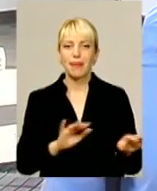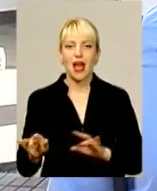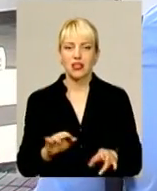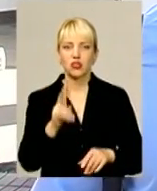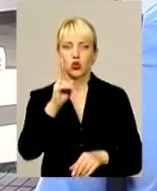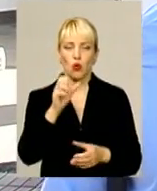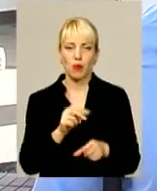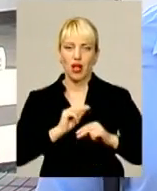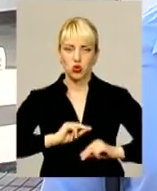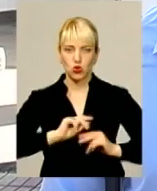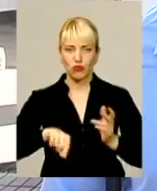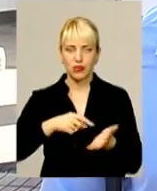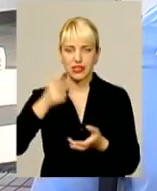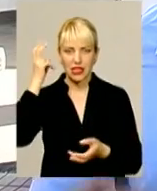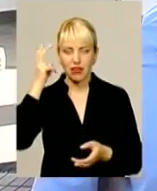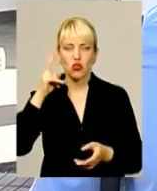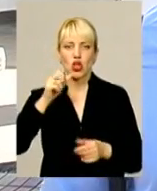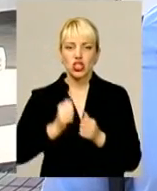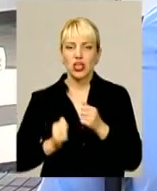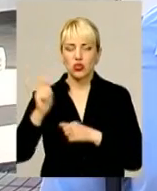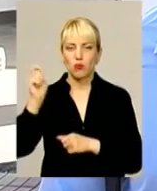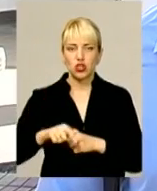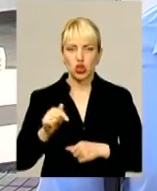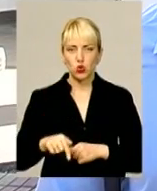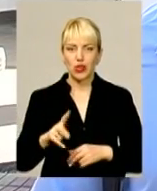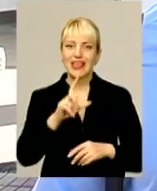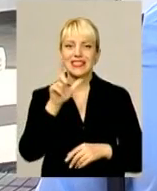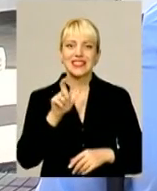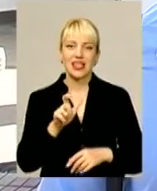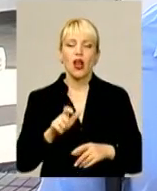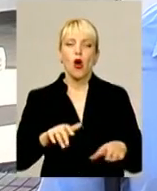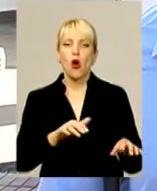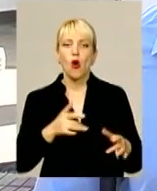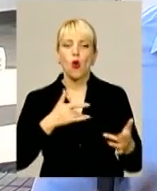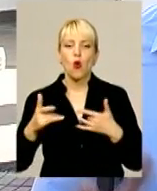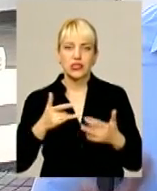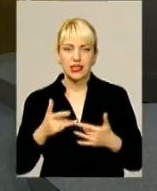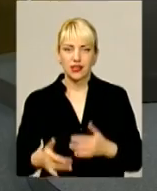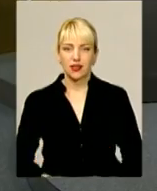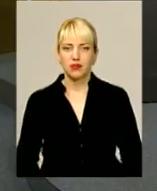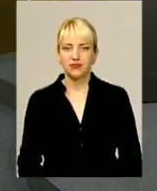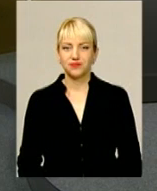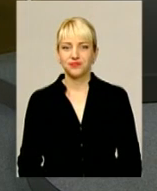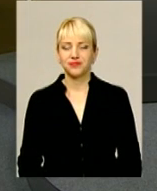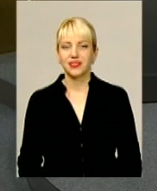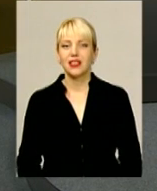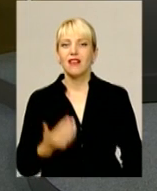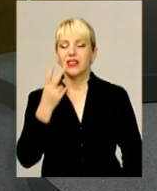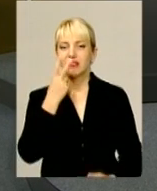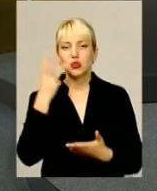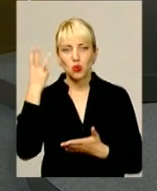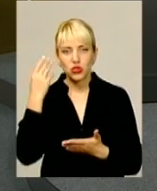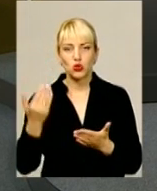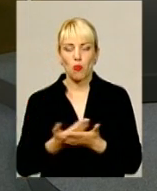працює зараз в Києві і дуже часто сюди приїжджає з концертами і тішить нас своїм мистецтвом. Ви дивитесь